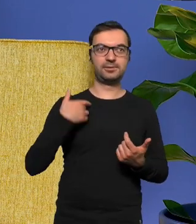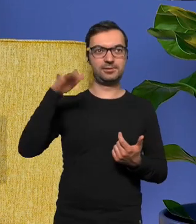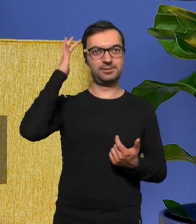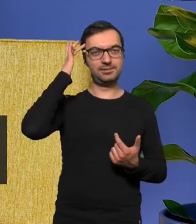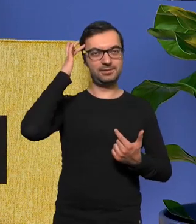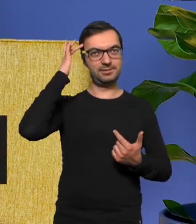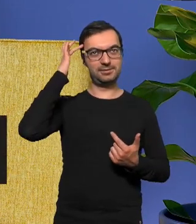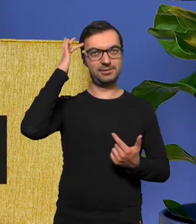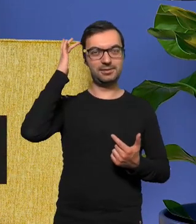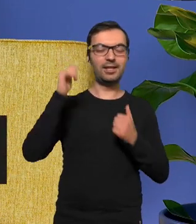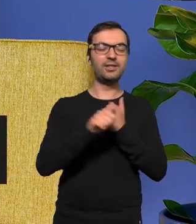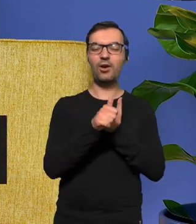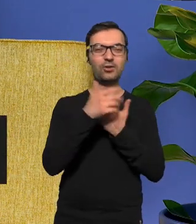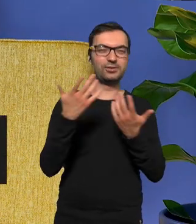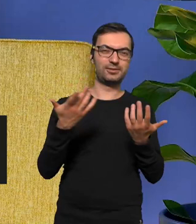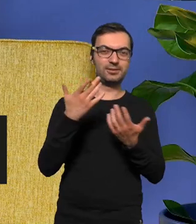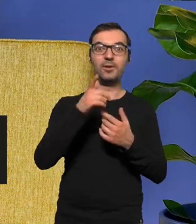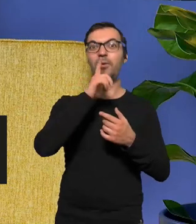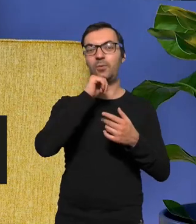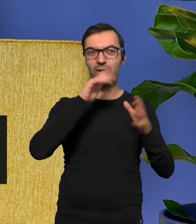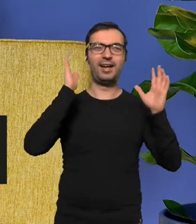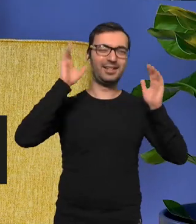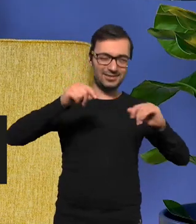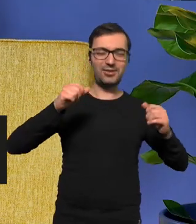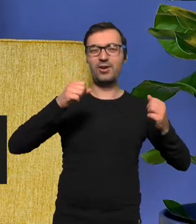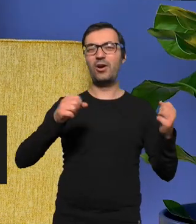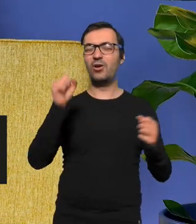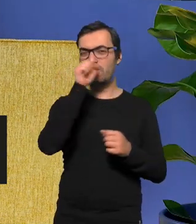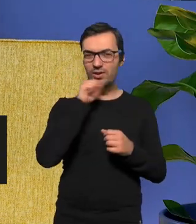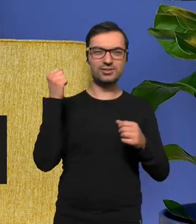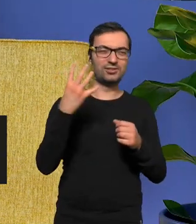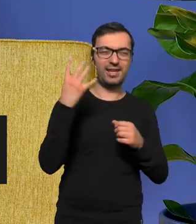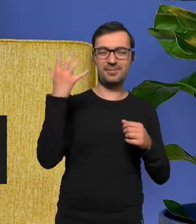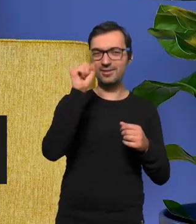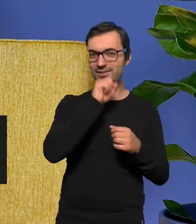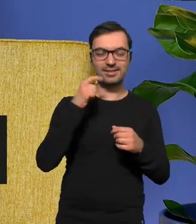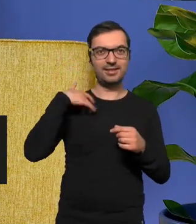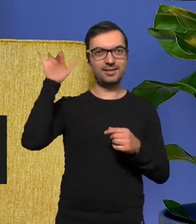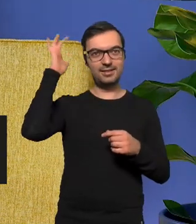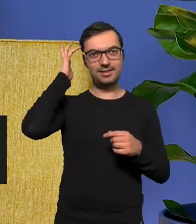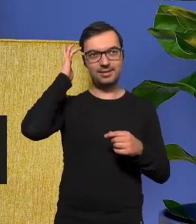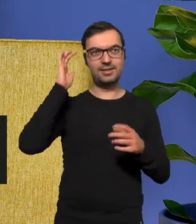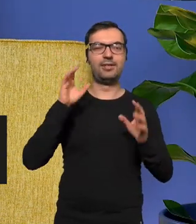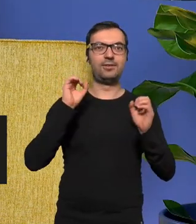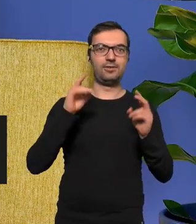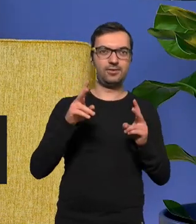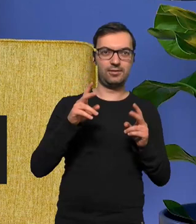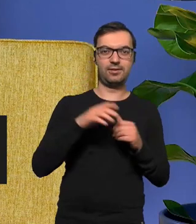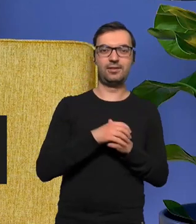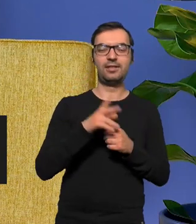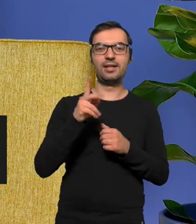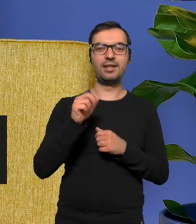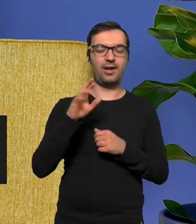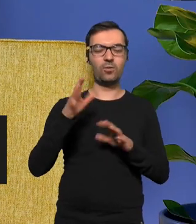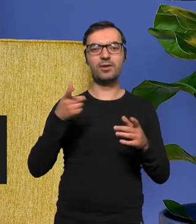już nie myślę o tym w tej kwestii że wow idziemy na koncert zagramy 4-5 koncertów tylko mi się sobie Karo mówiła naszej